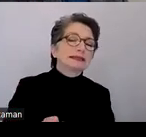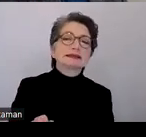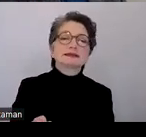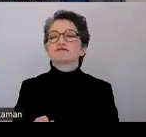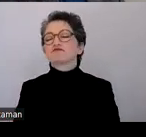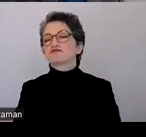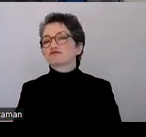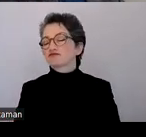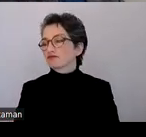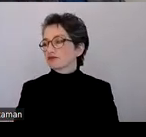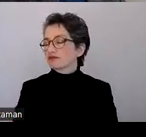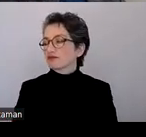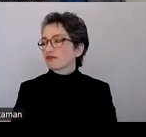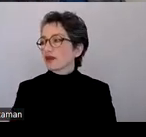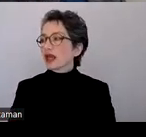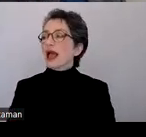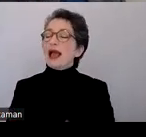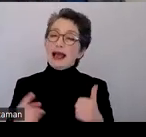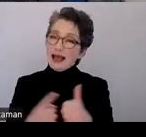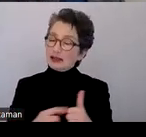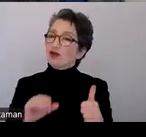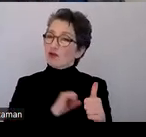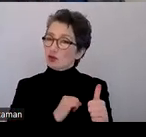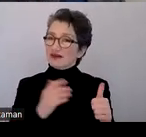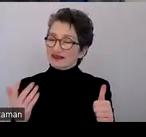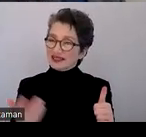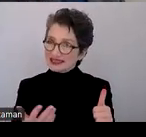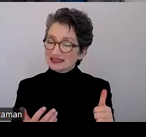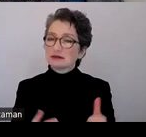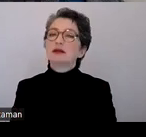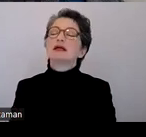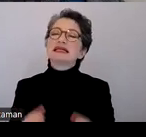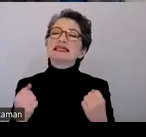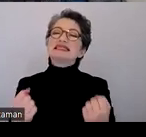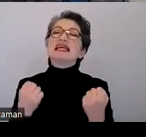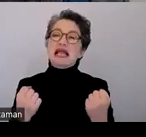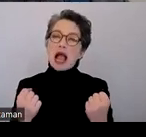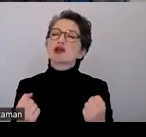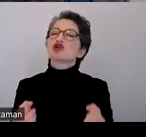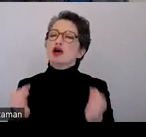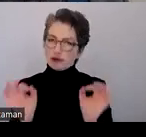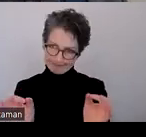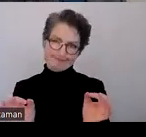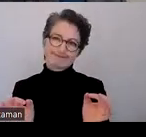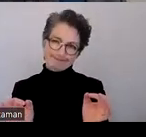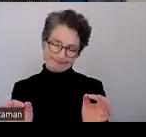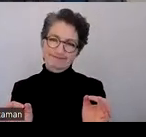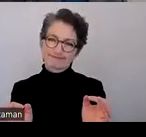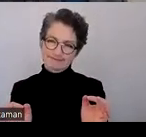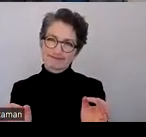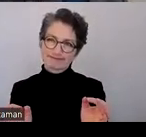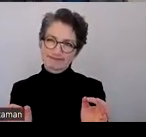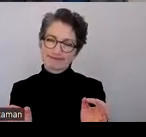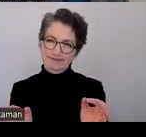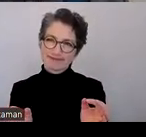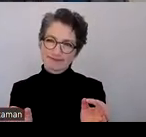Vorteil von PDF ist eben, dass man hier gute Sicherheitsvorkehrungen hat. Man kann so